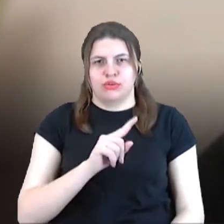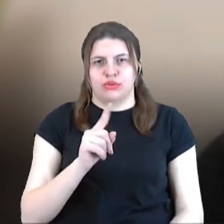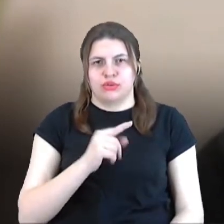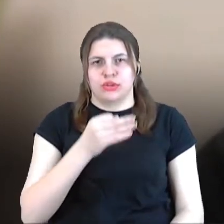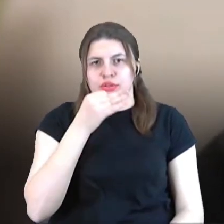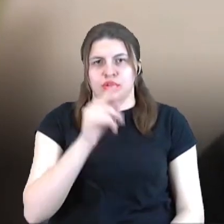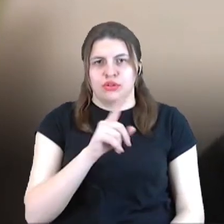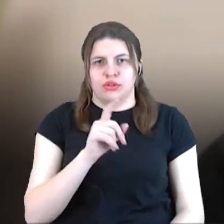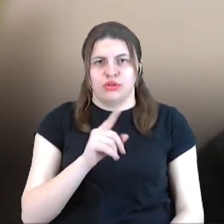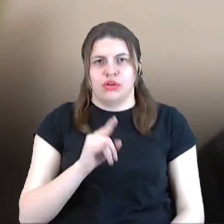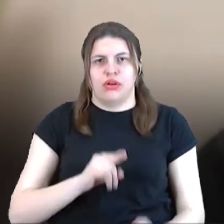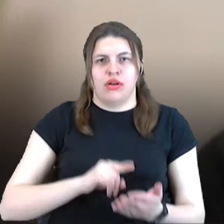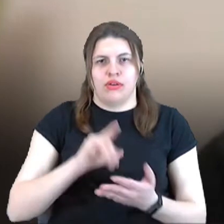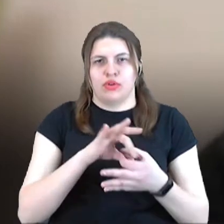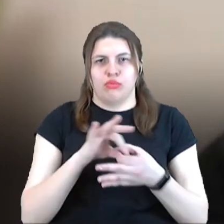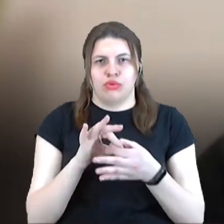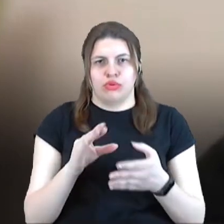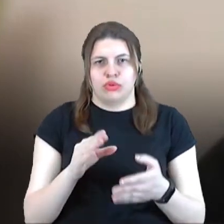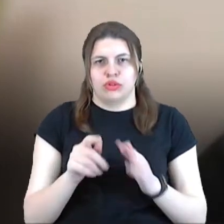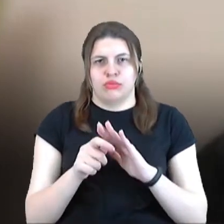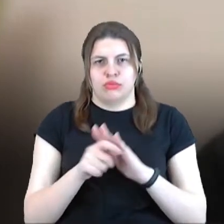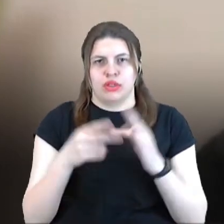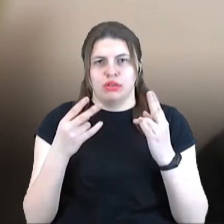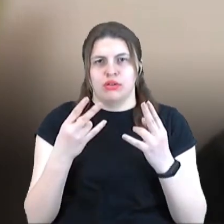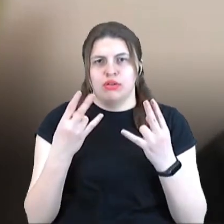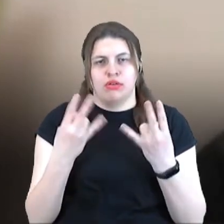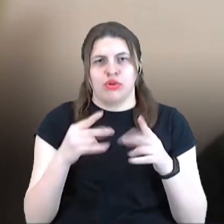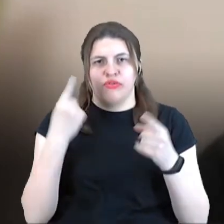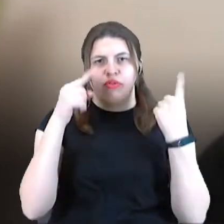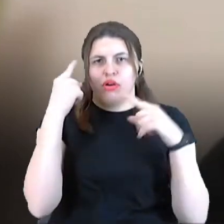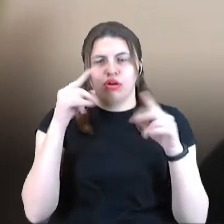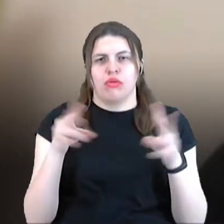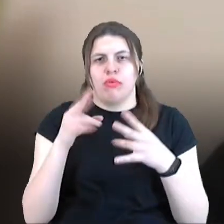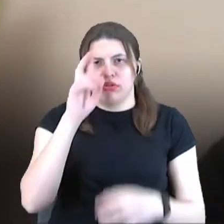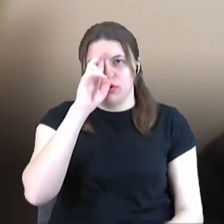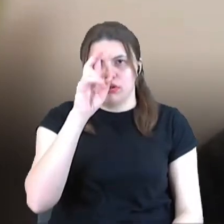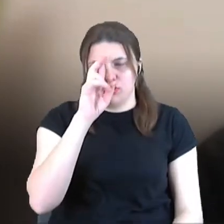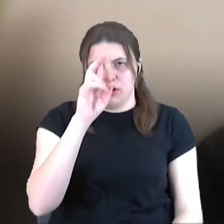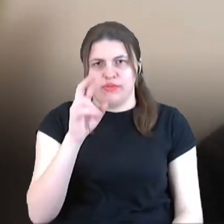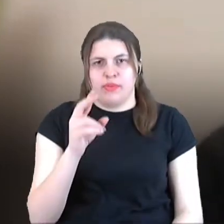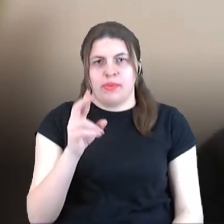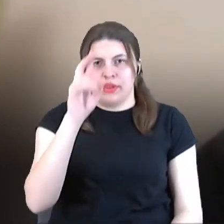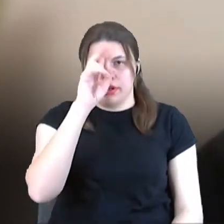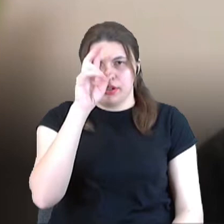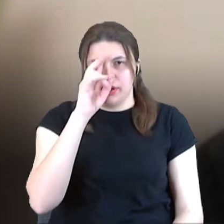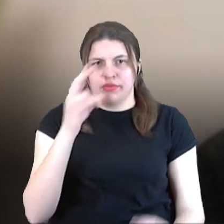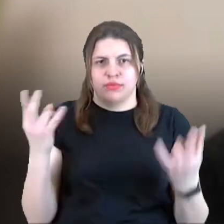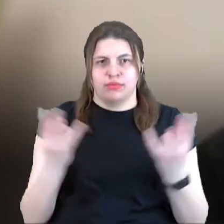потрібно вигадувати те, що не потрібно державі. Державі на сьогодні потрібне якісне сполучення